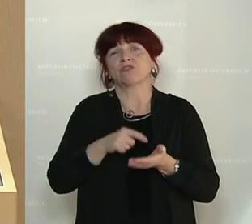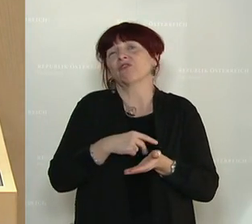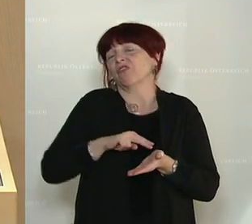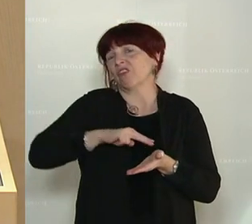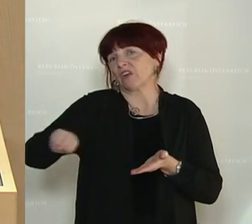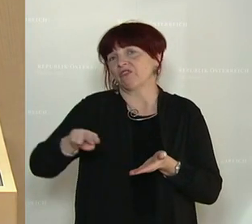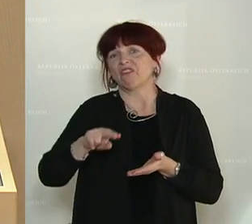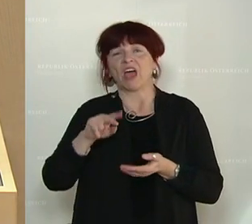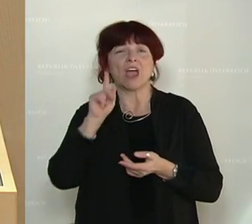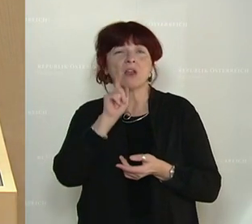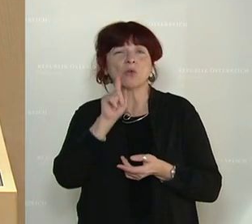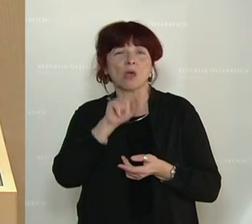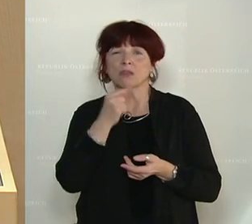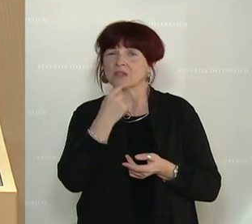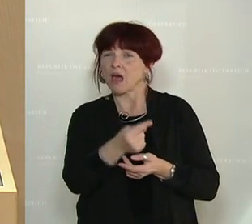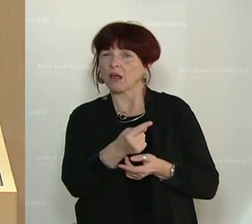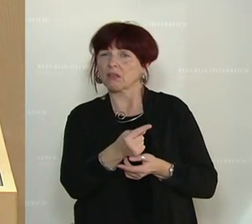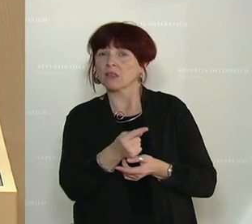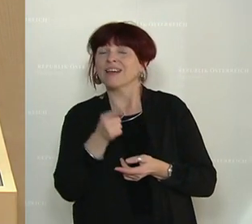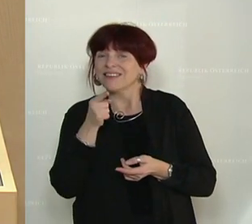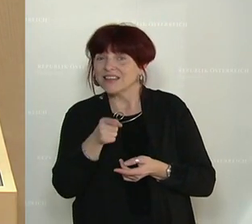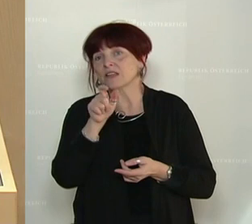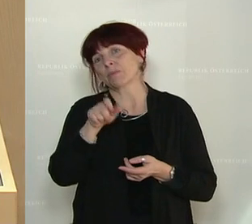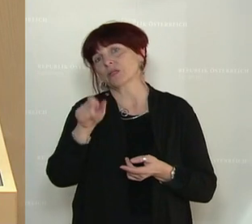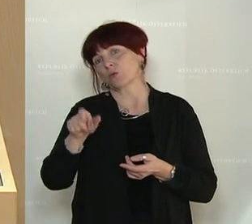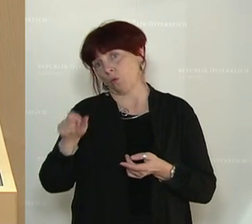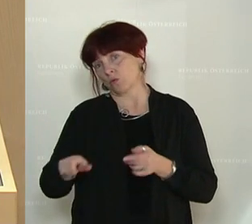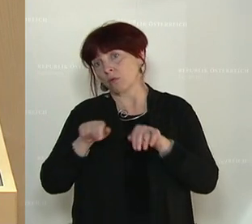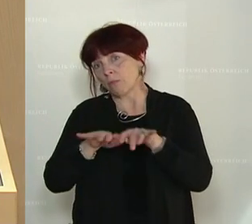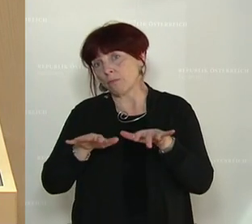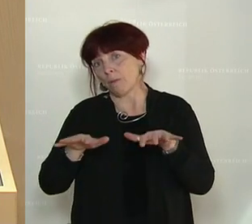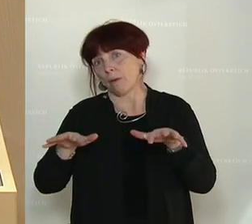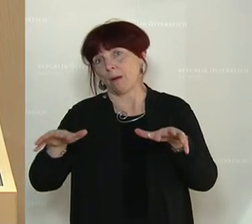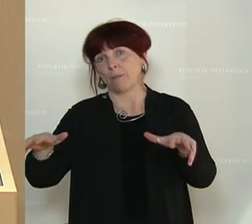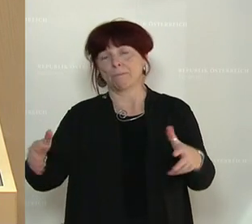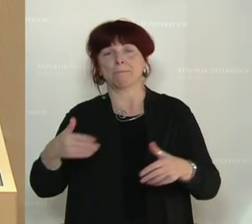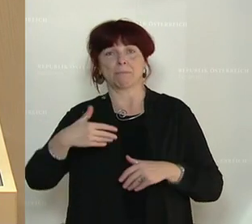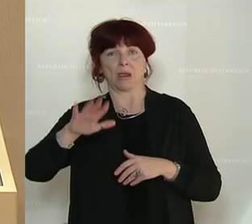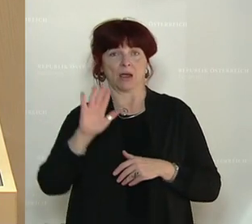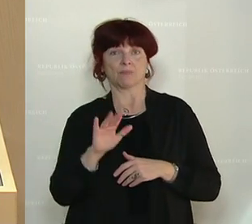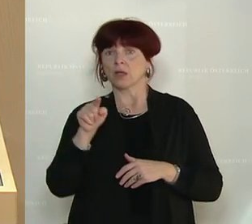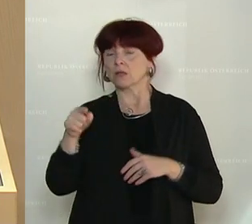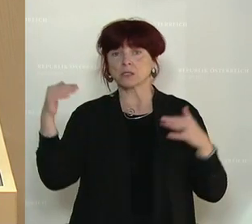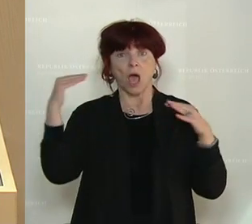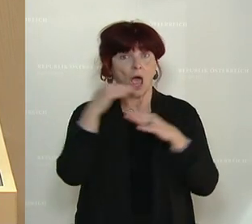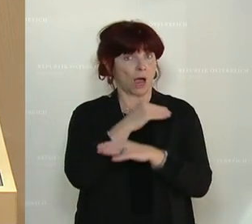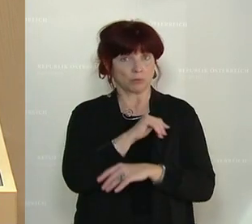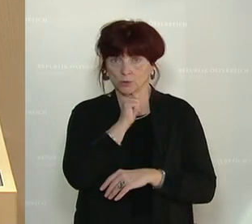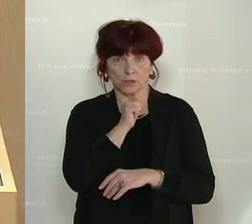verbreitet werden. Und dass wir es hier nicht mit einer harmlosen Entwicklung zu tun haben, darauf hat die Leiterin der